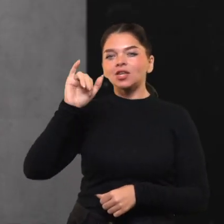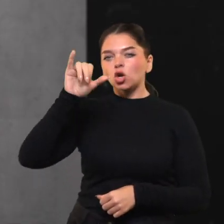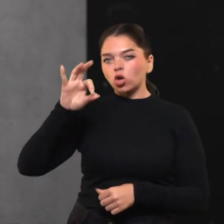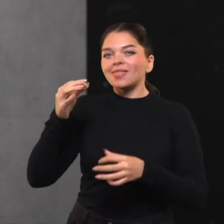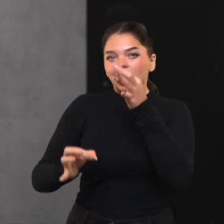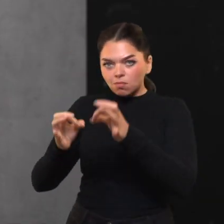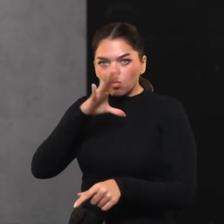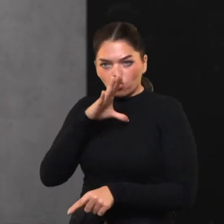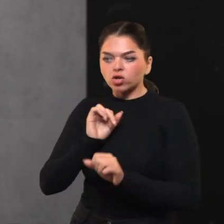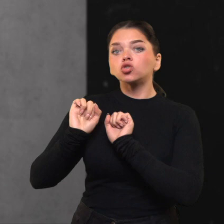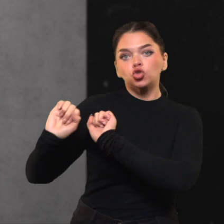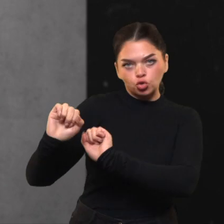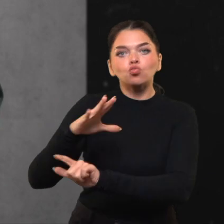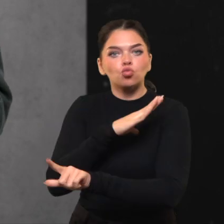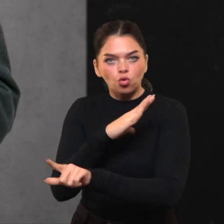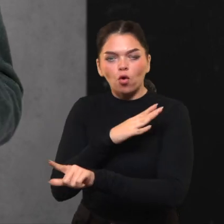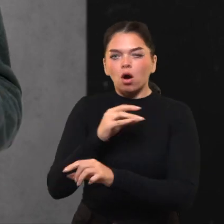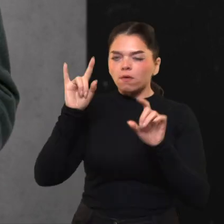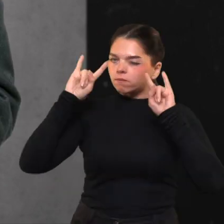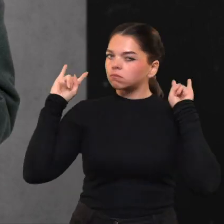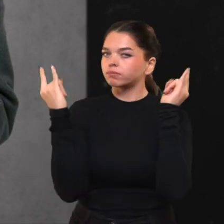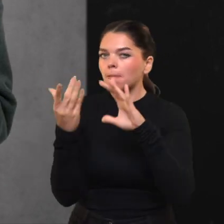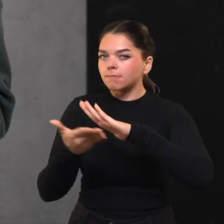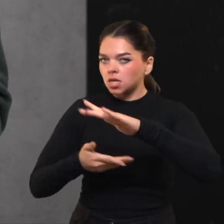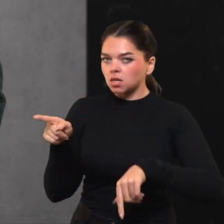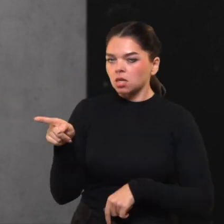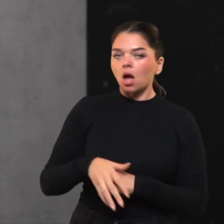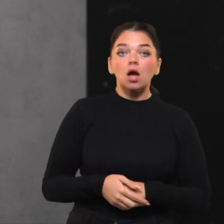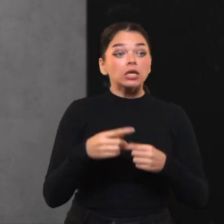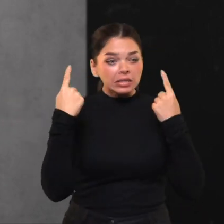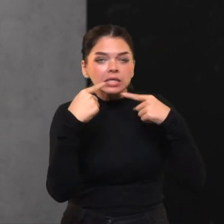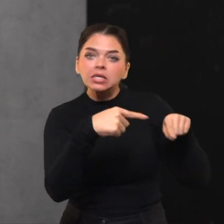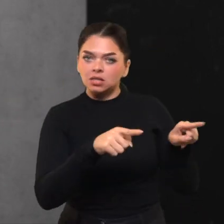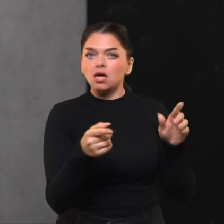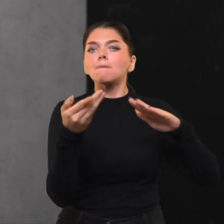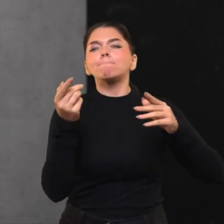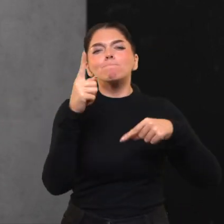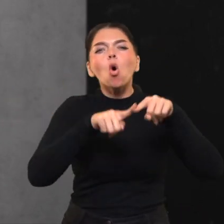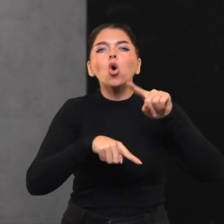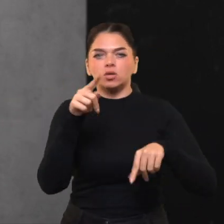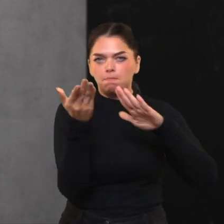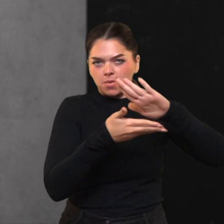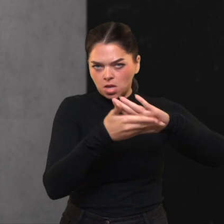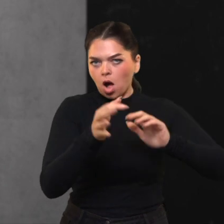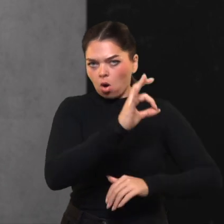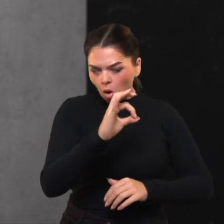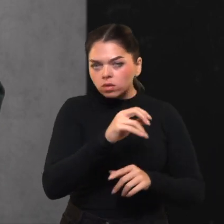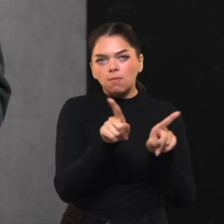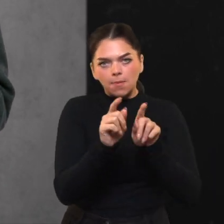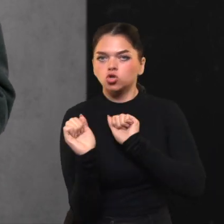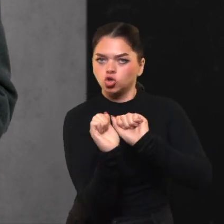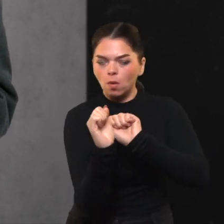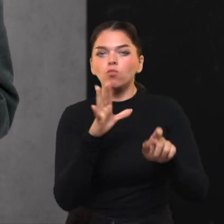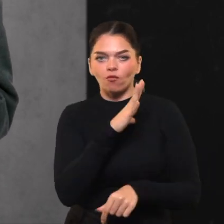rajot teisme labai skandalinga byla. Įmėsi ir kitų ypatingai politinių bylų.